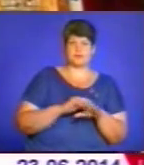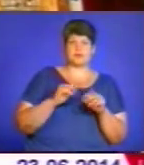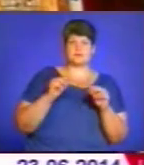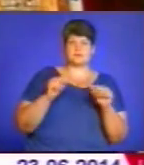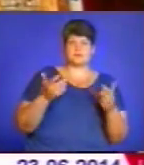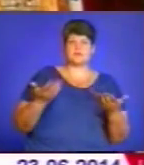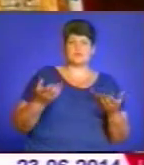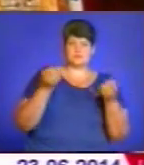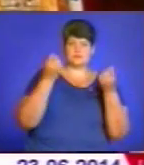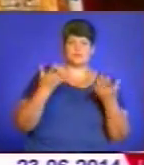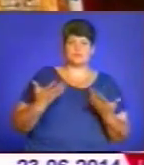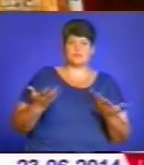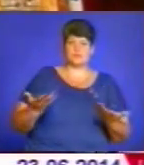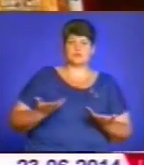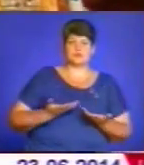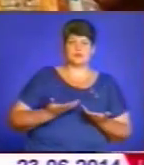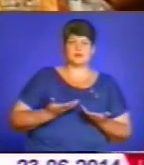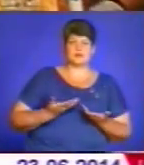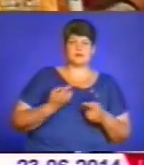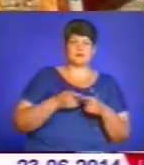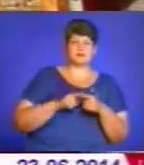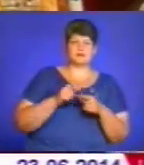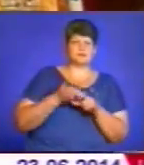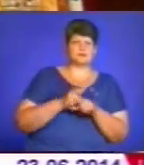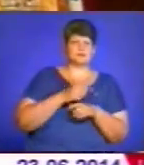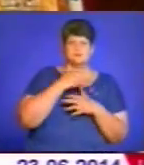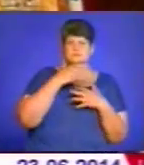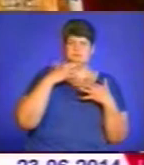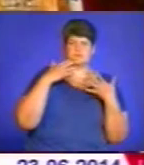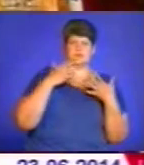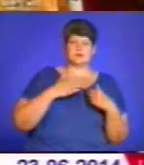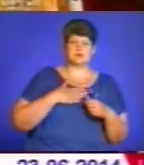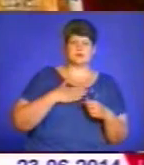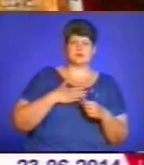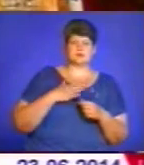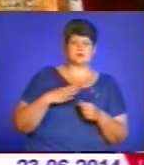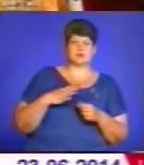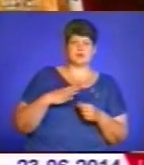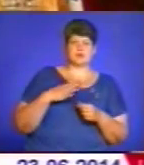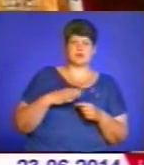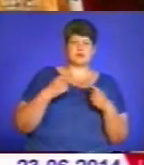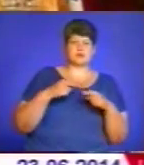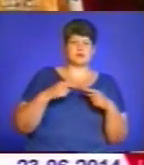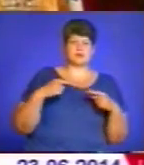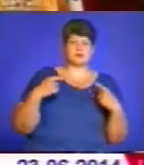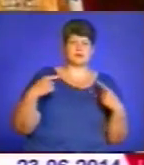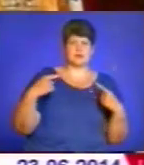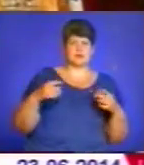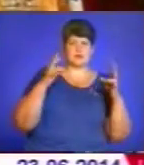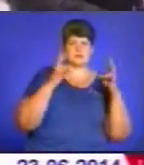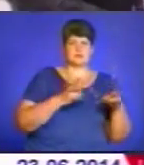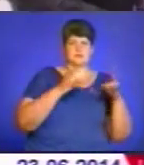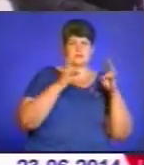житті, де так багато на нас чекає різних небезпек.